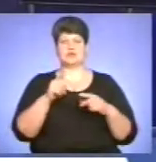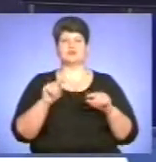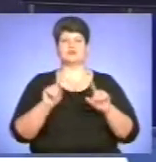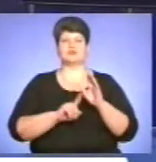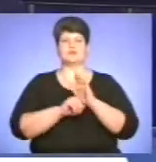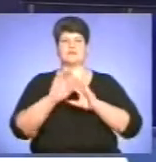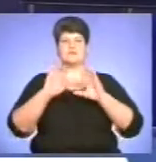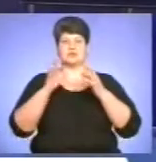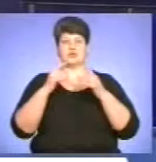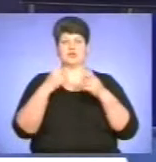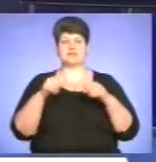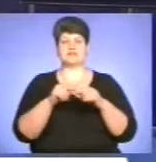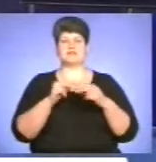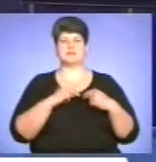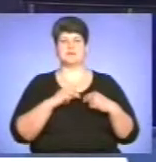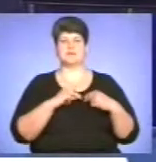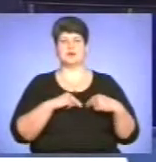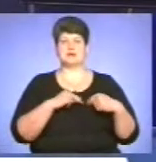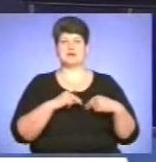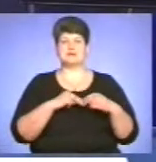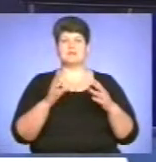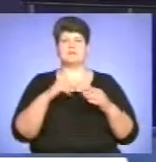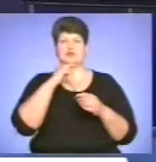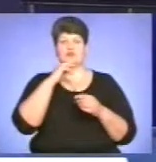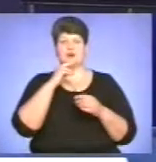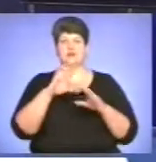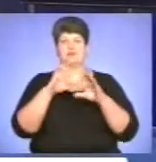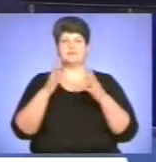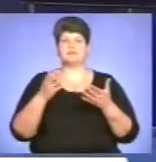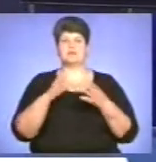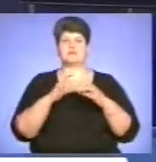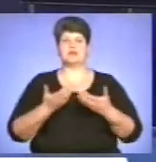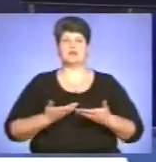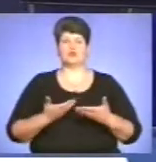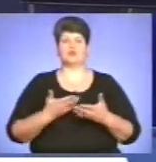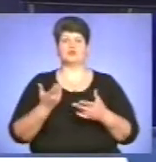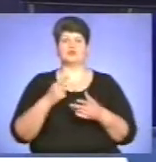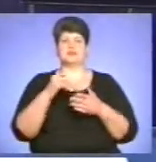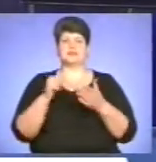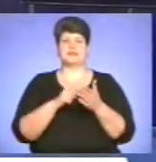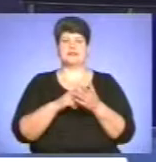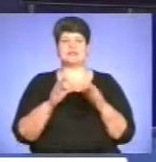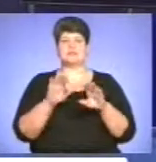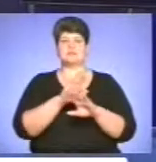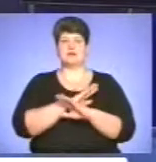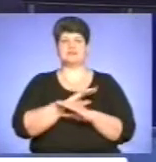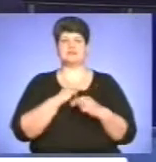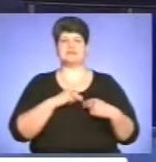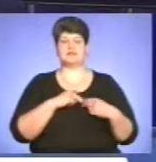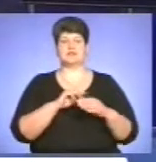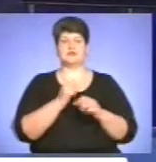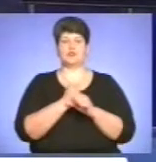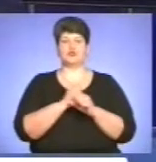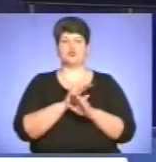організація праці для привернення уваги світової спільноти до питань охорони праці та смертності працівників на робочому місці.